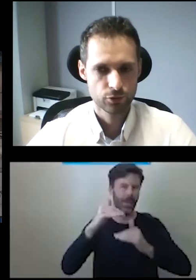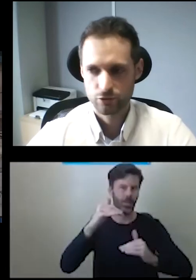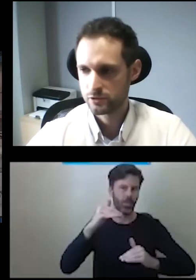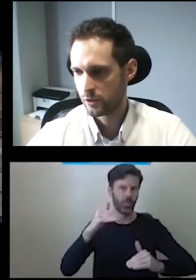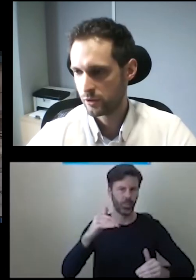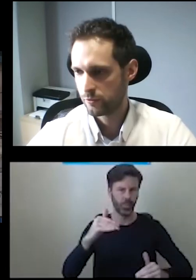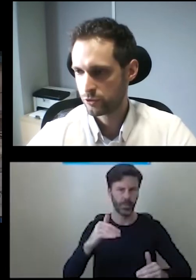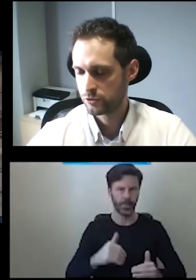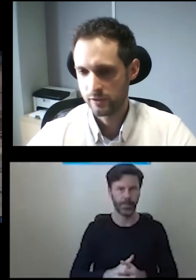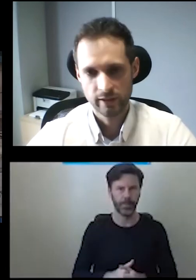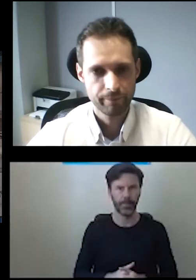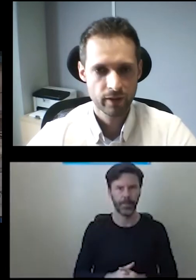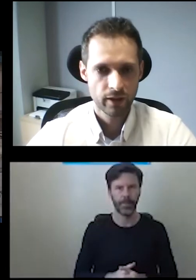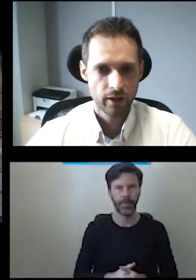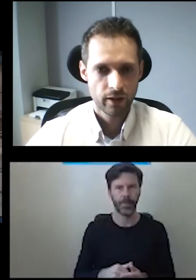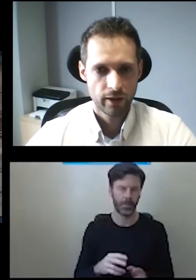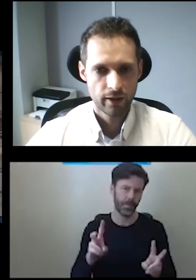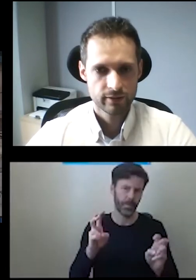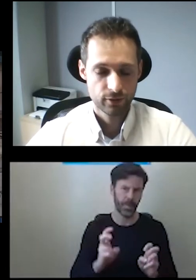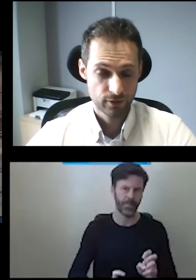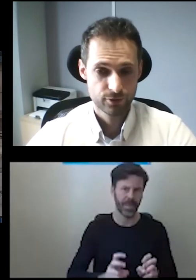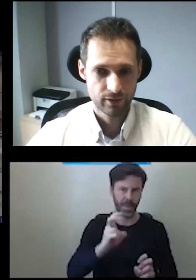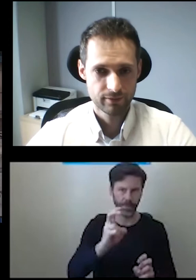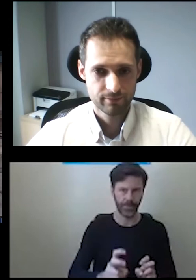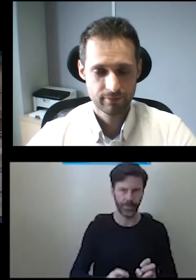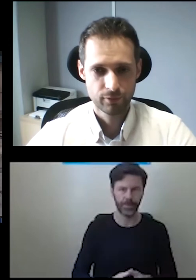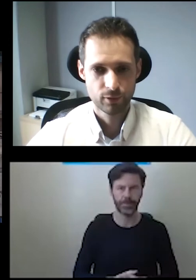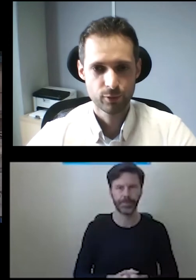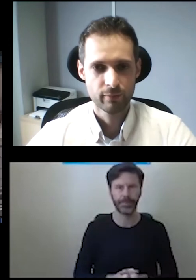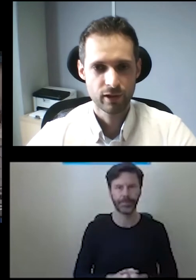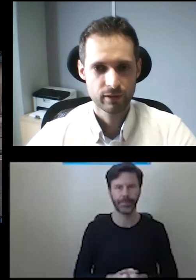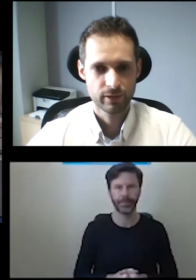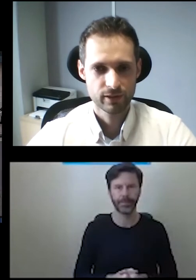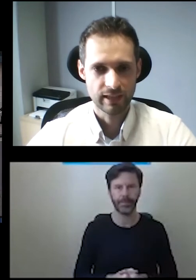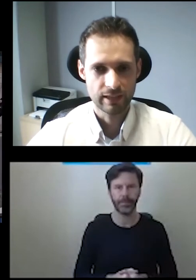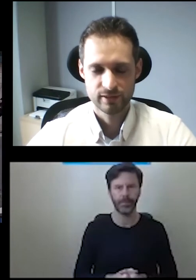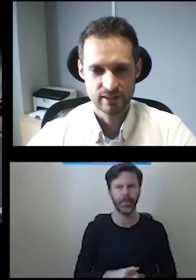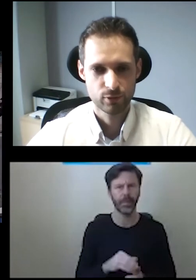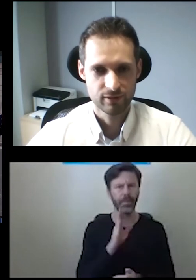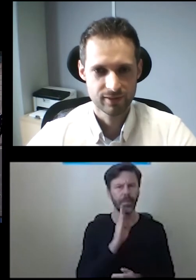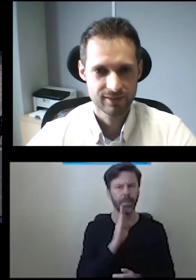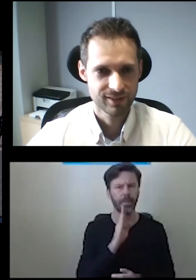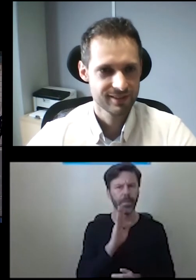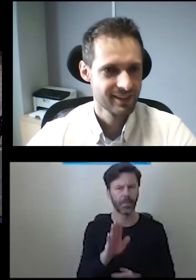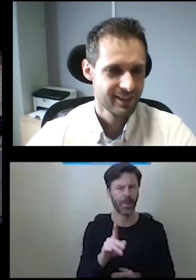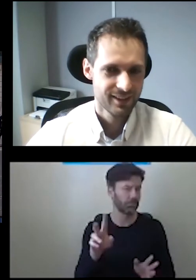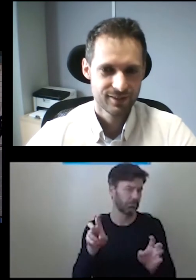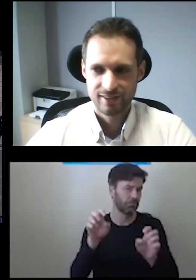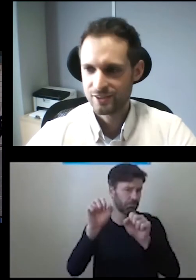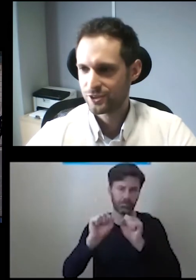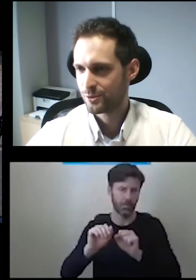samym tworząc windę. Z tego względu, prawdopodobnie mają tam jakieś skarbce ze złotem, więc to jest